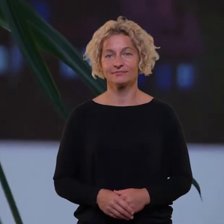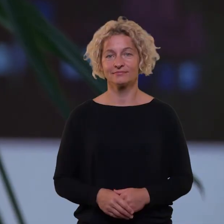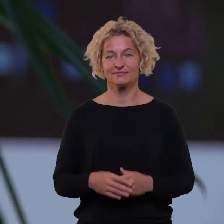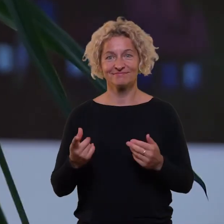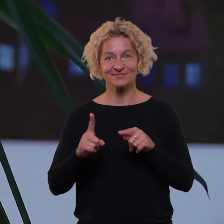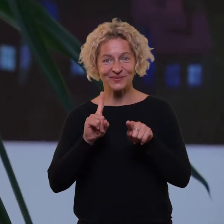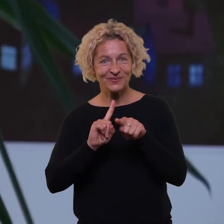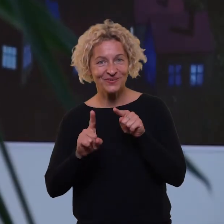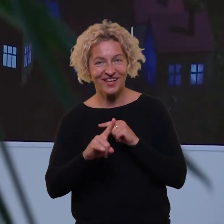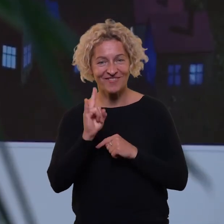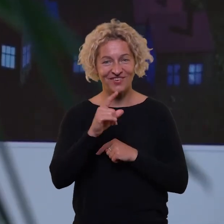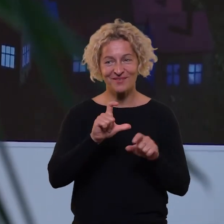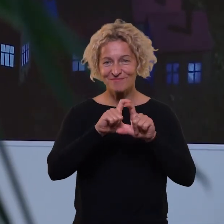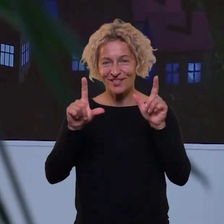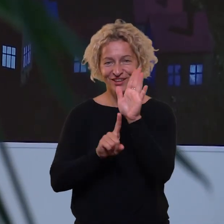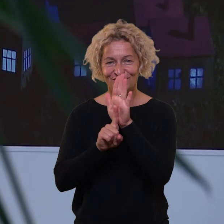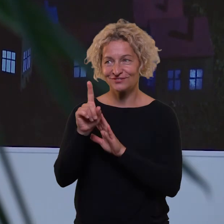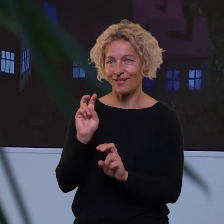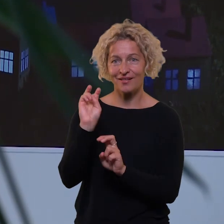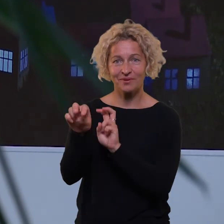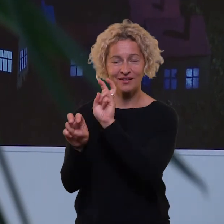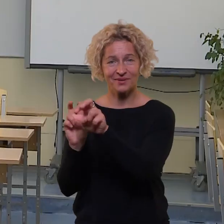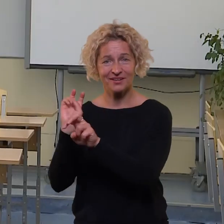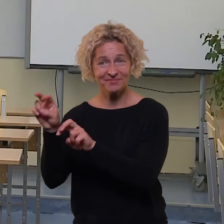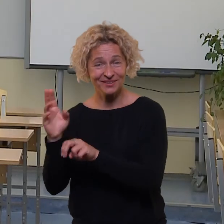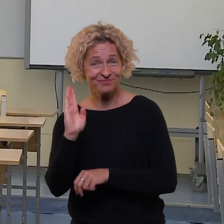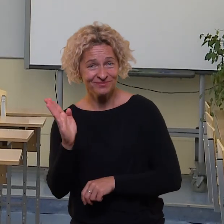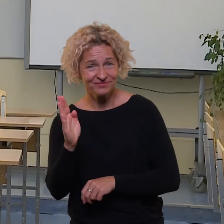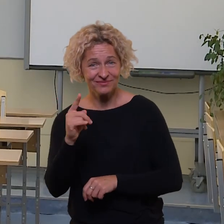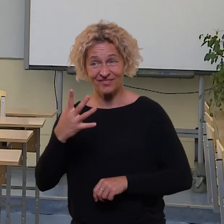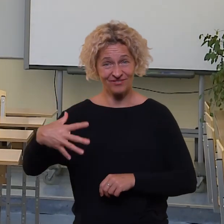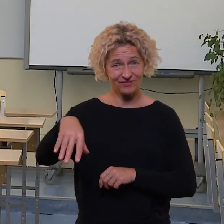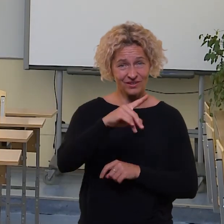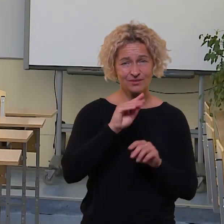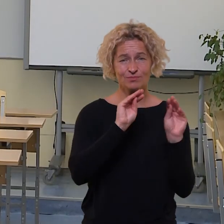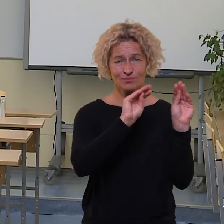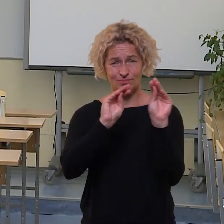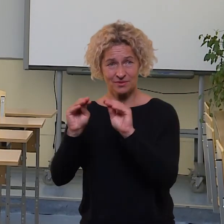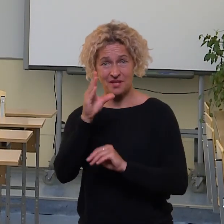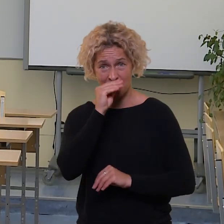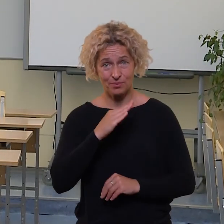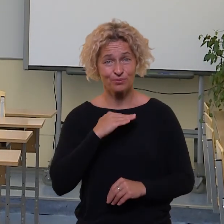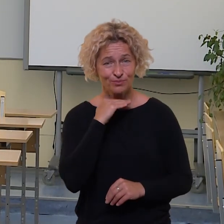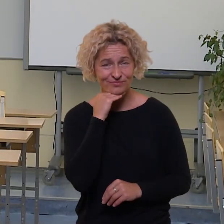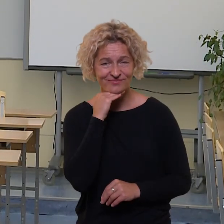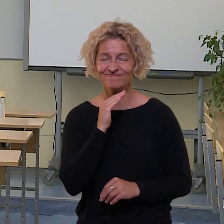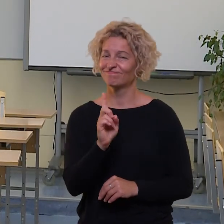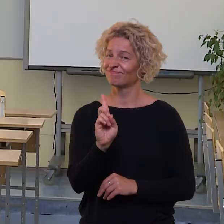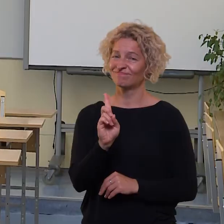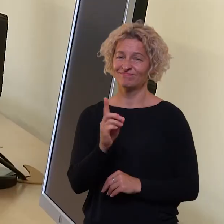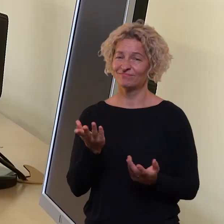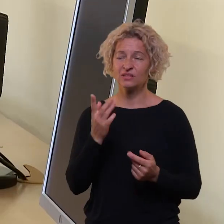Jau visai netrukus vaikai žengsi ūkdymo įstaigas. Tiesa, ne visose mokyklose užtenka mokytojum. Planuojama